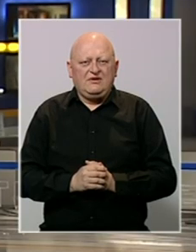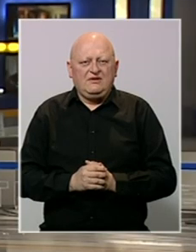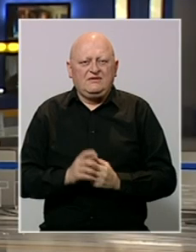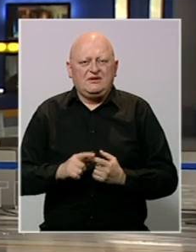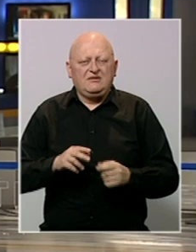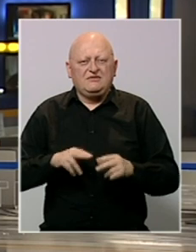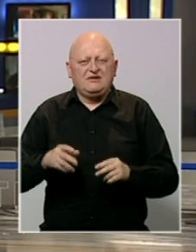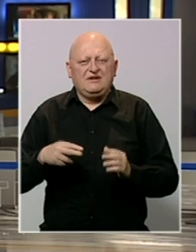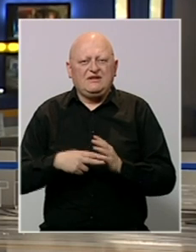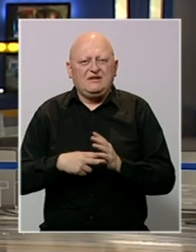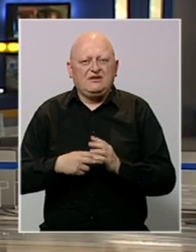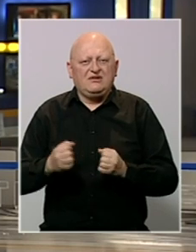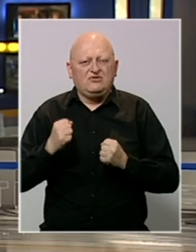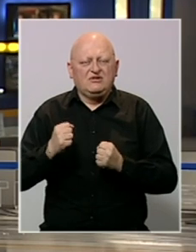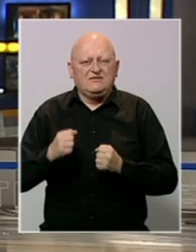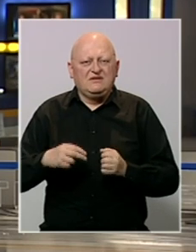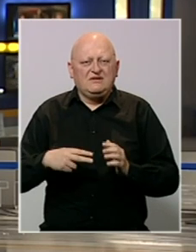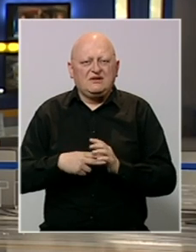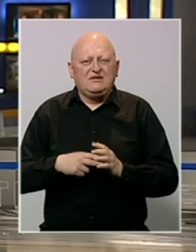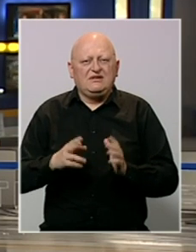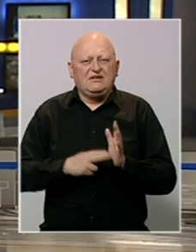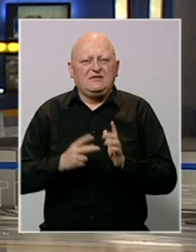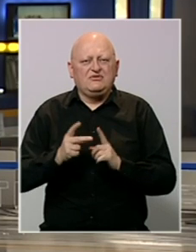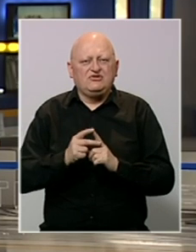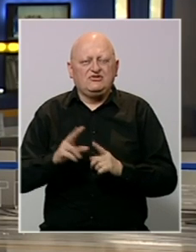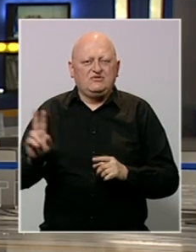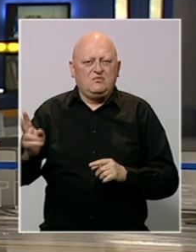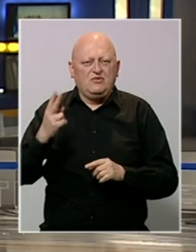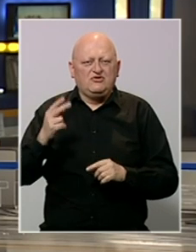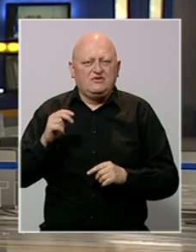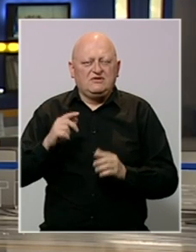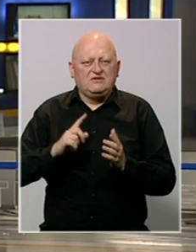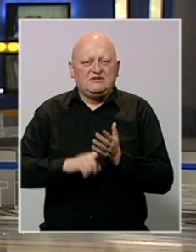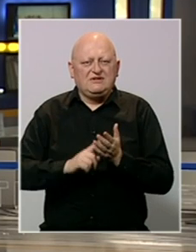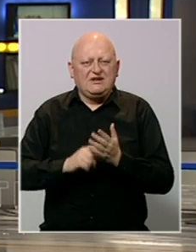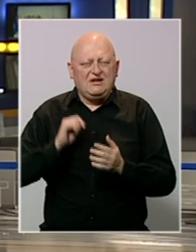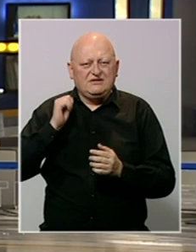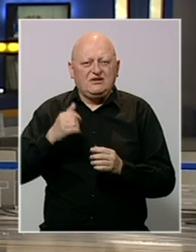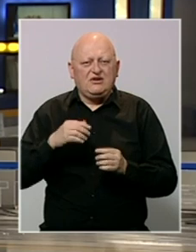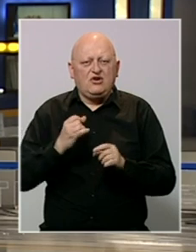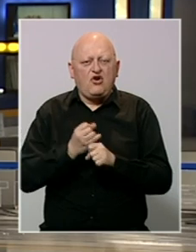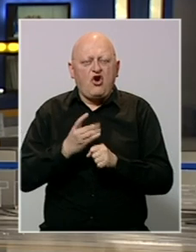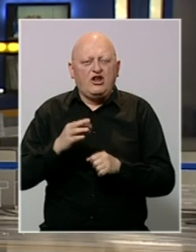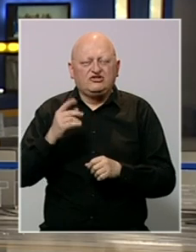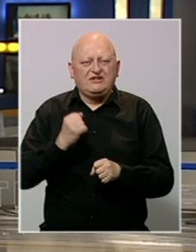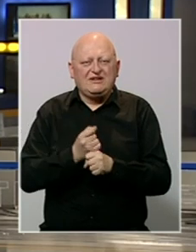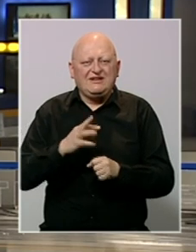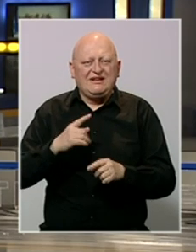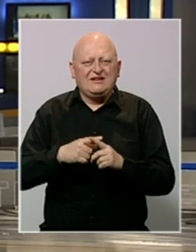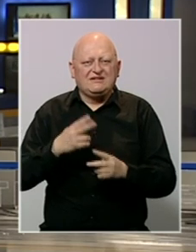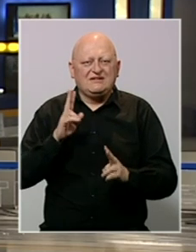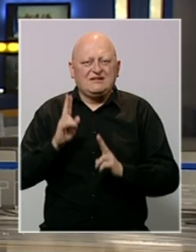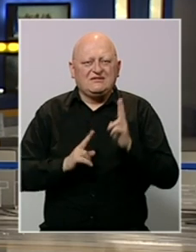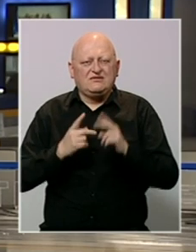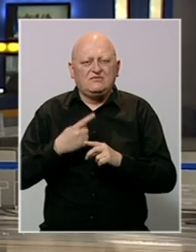Federalni ministar energije, rudarstva i energetike Nermin Đindić pozvao je sutra sindikalce Goraždanskog Ginexa na